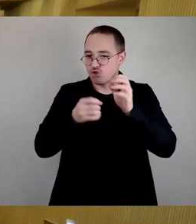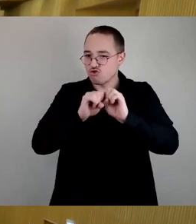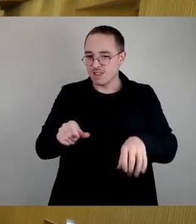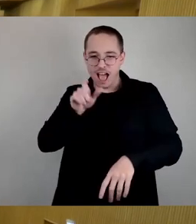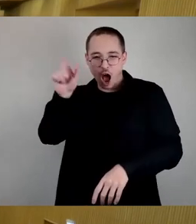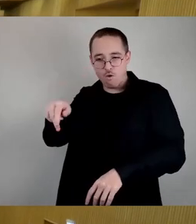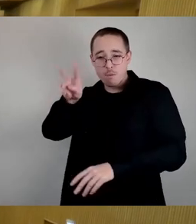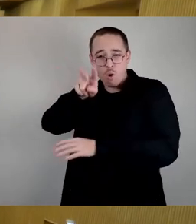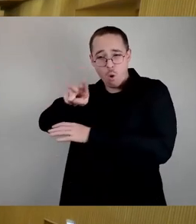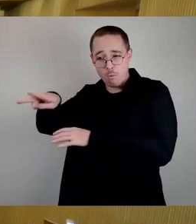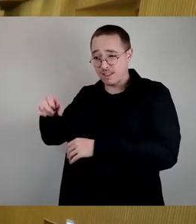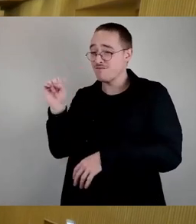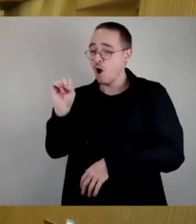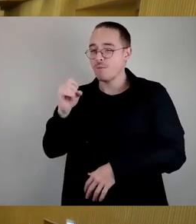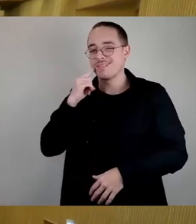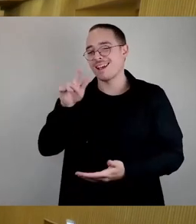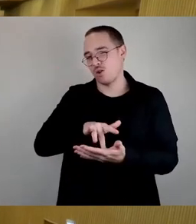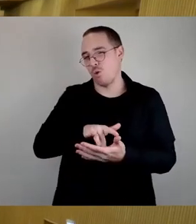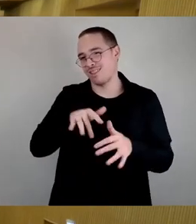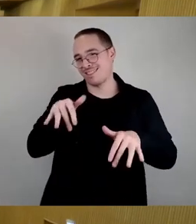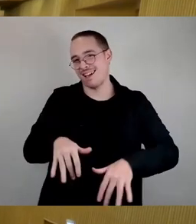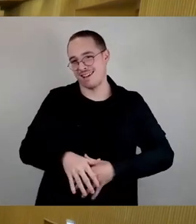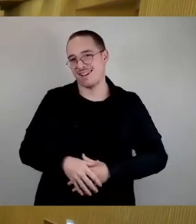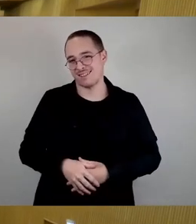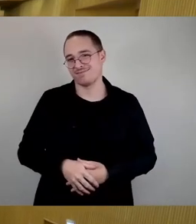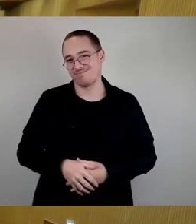Ich will noch einmal für die Zukunft darauf hinweisen,